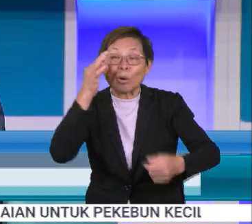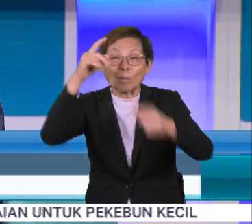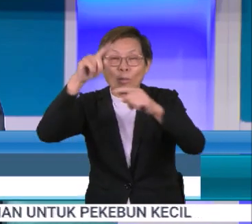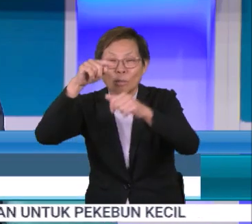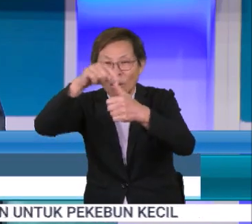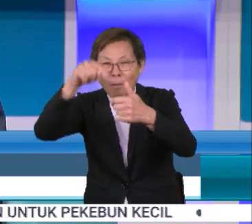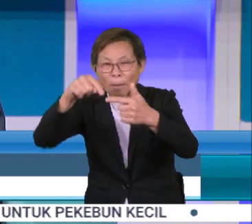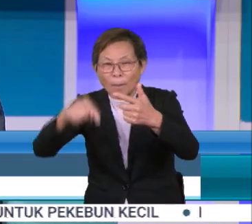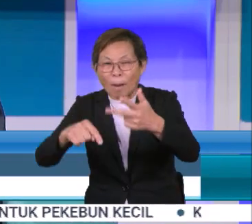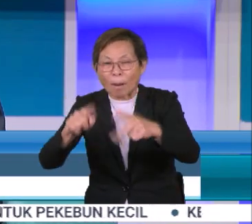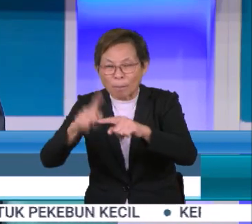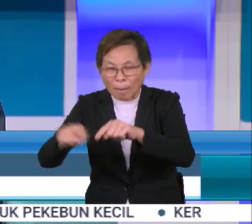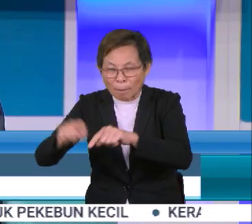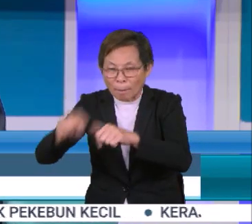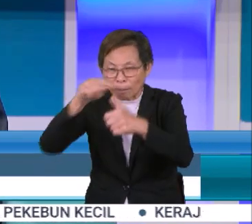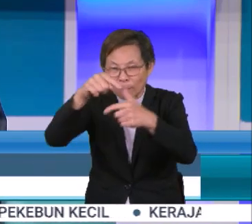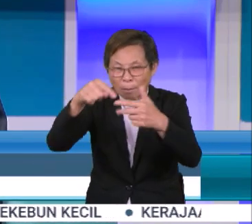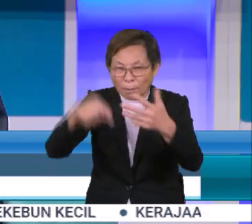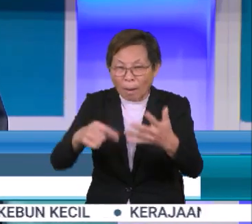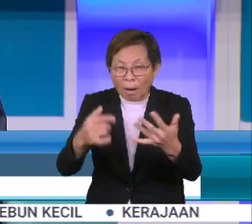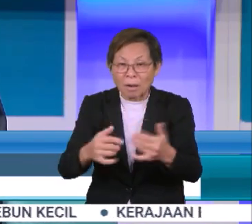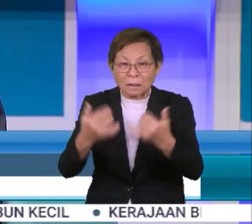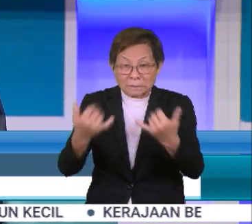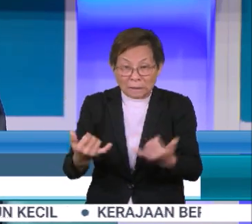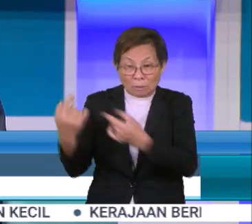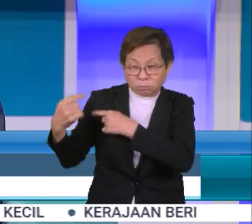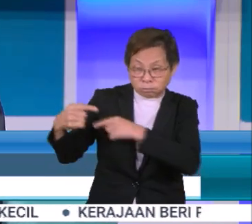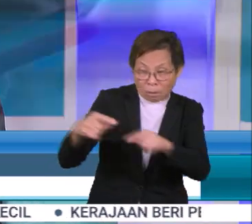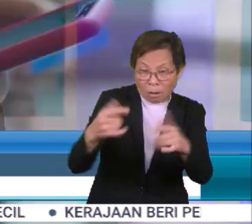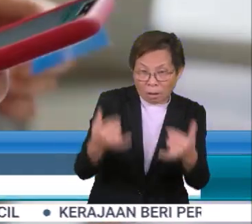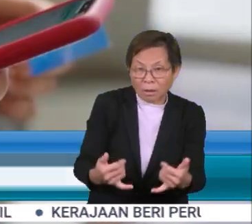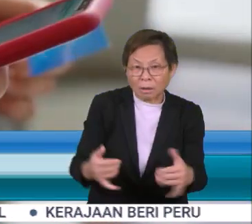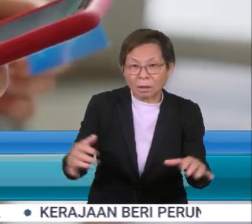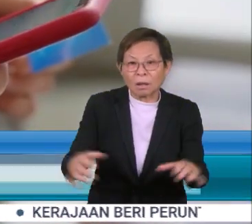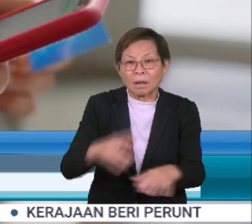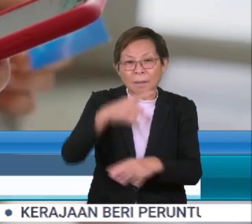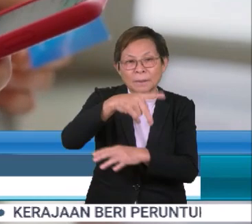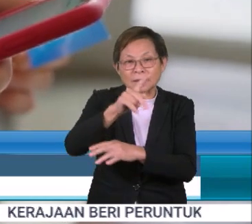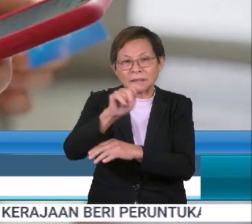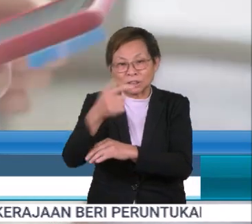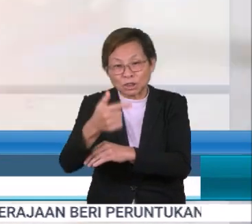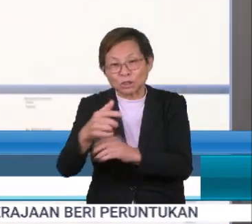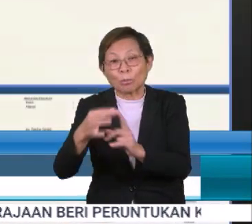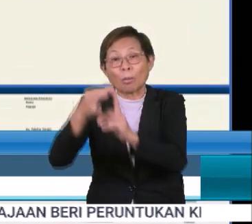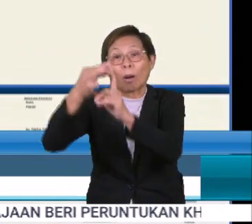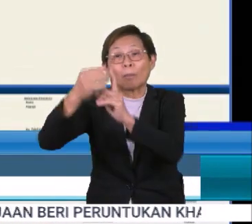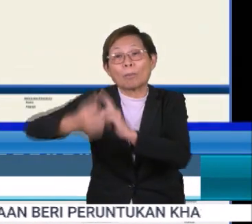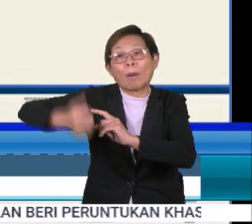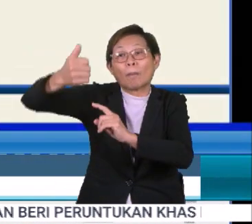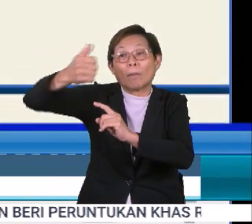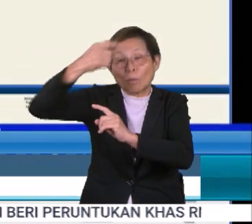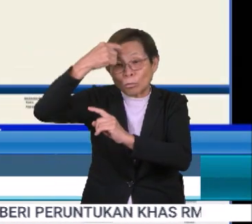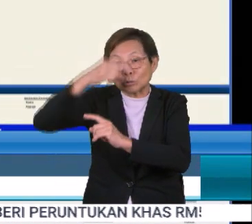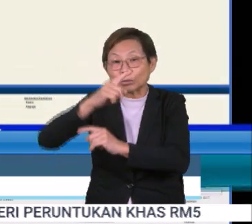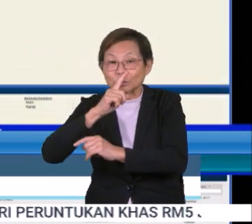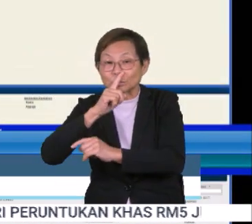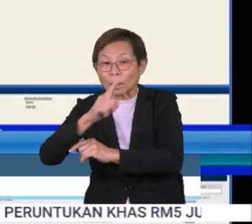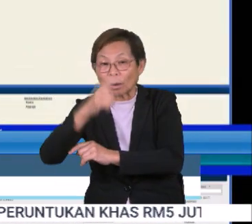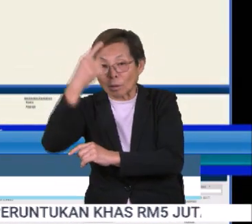pelbagai usaha telah dan sedang akan dilaksanakan oleh JKPTG, terutamanya bagi memastikan